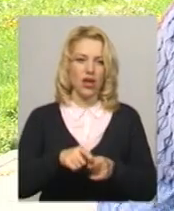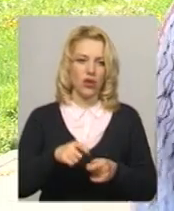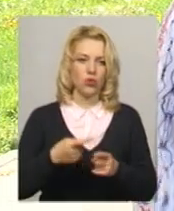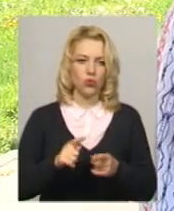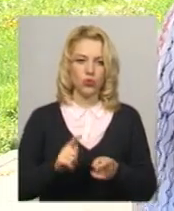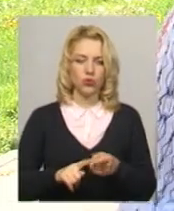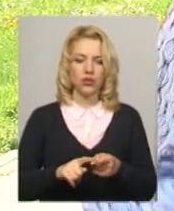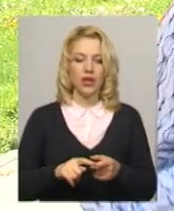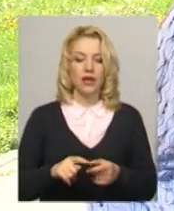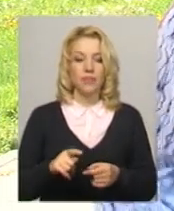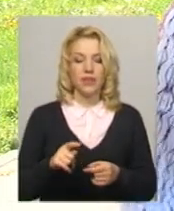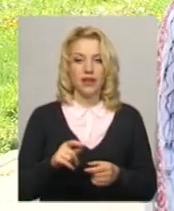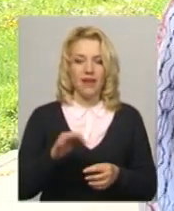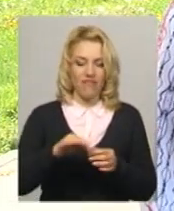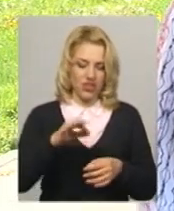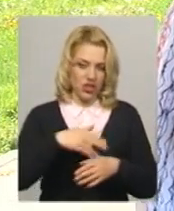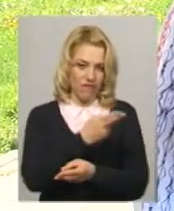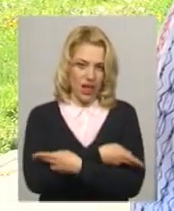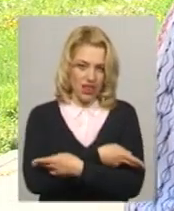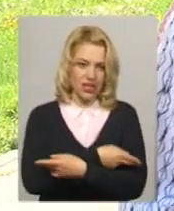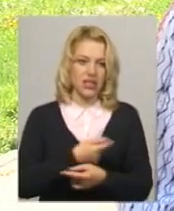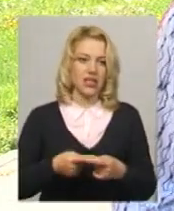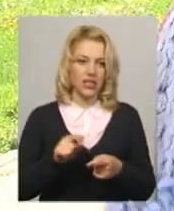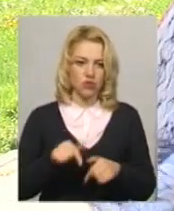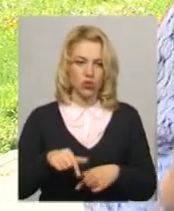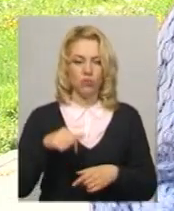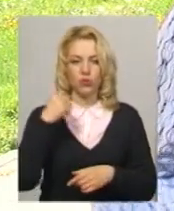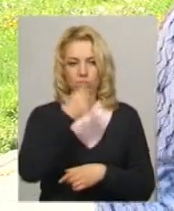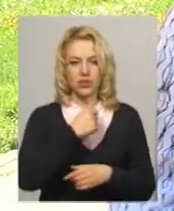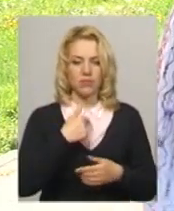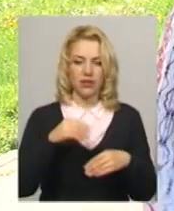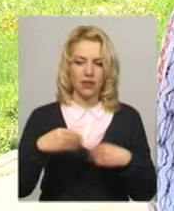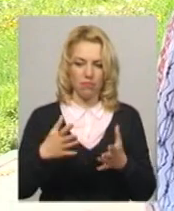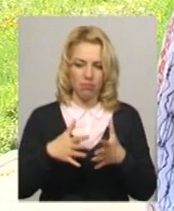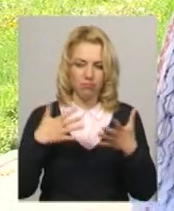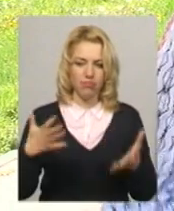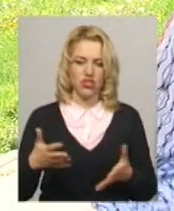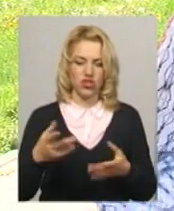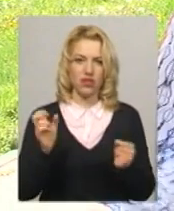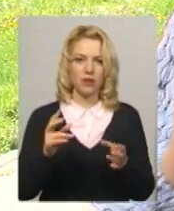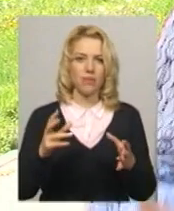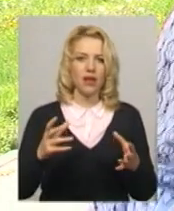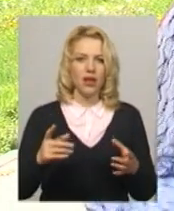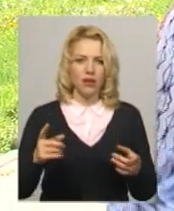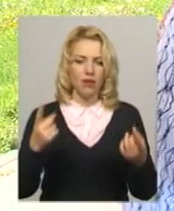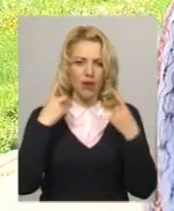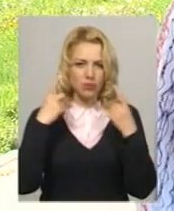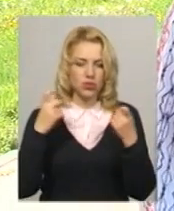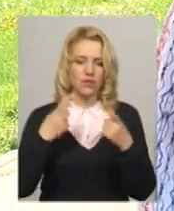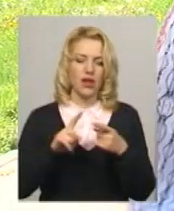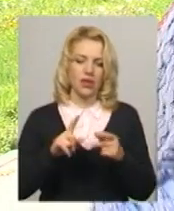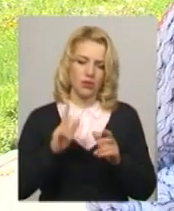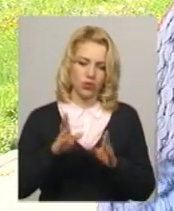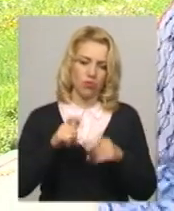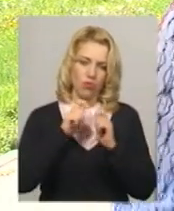вишиванки власне вишиванки. Але цьогоріч ми додамо до свята більшої атмосфери, також якихось, можливо, інших подарунків і